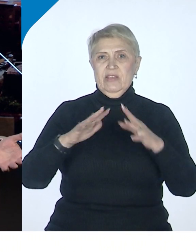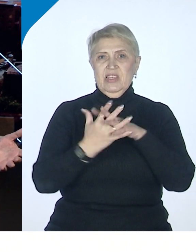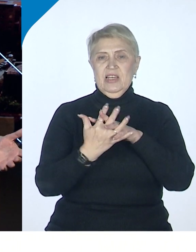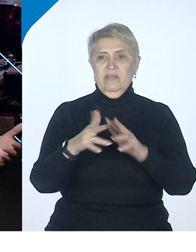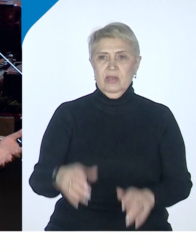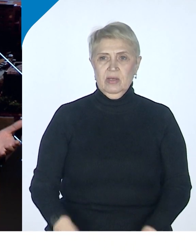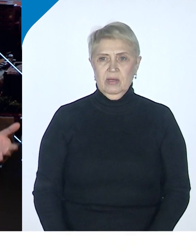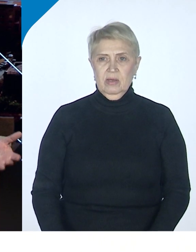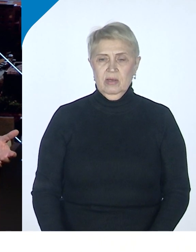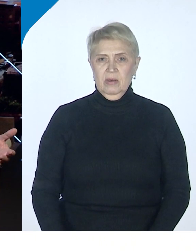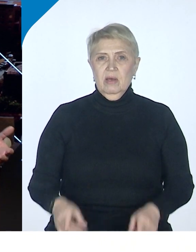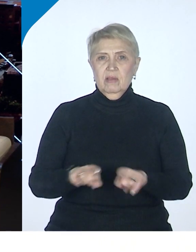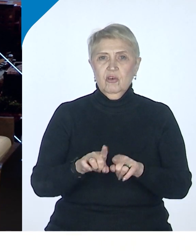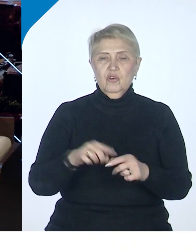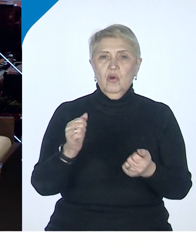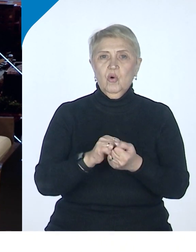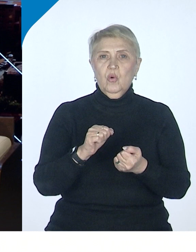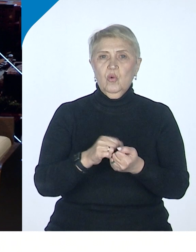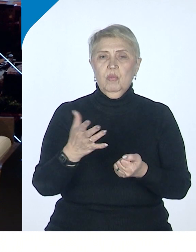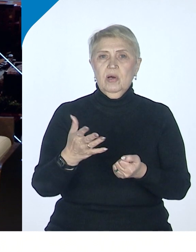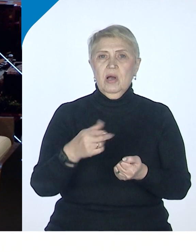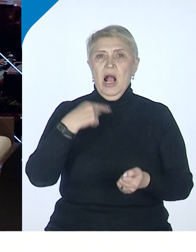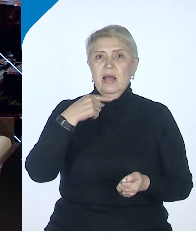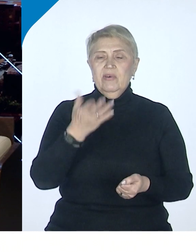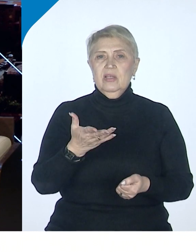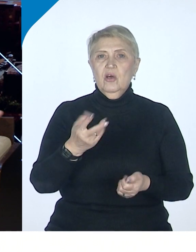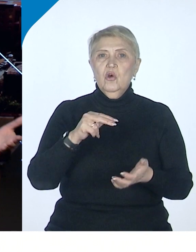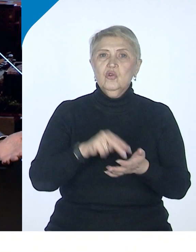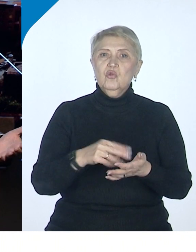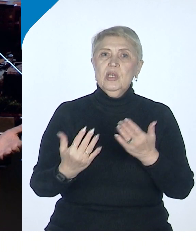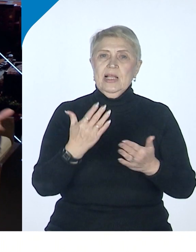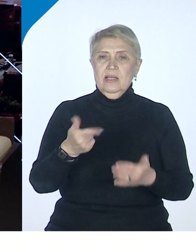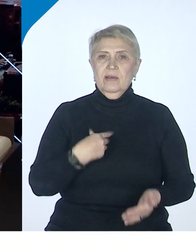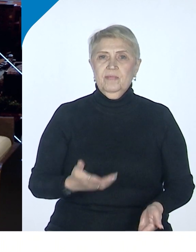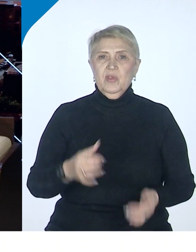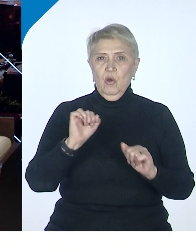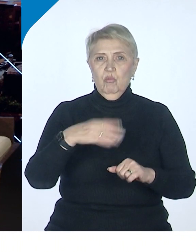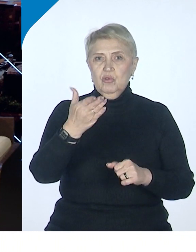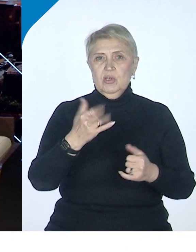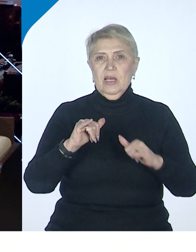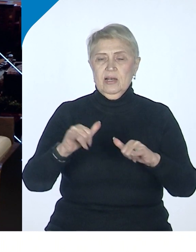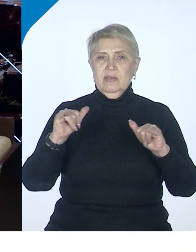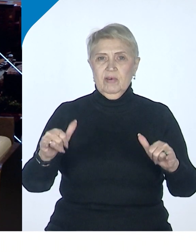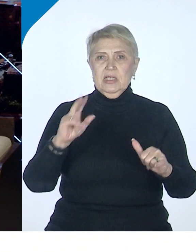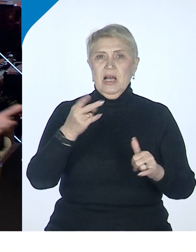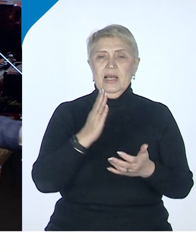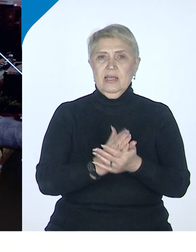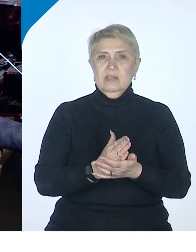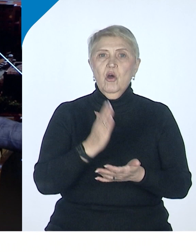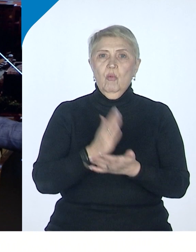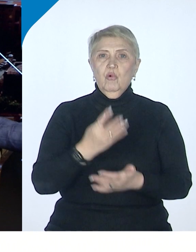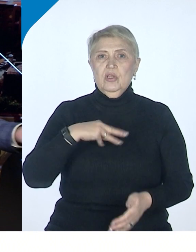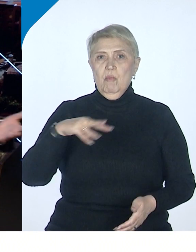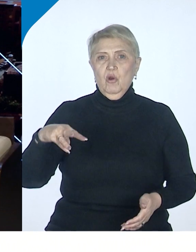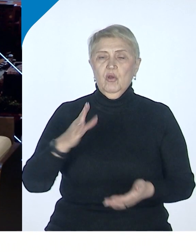Точно так же, как вообще глупо говорить о том, строить города-миллионники или пусть они развиваются, как развиваются. Будет миллионник, будет